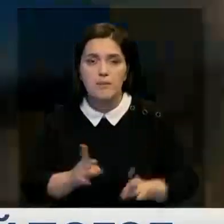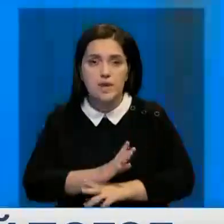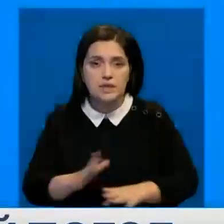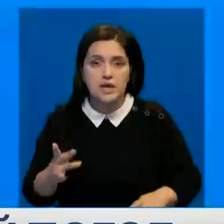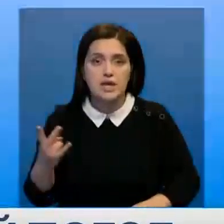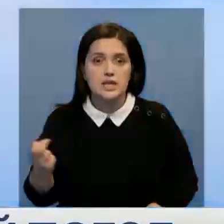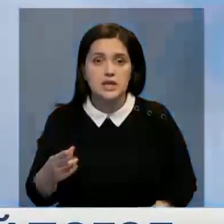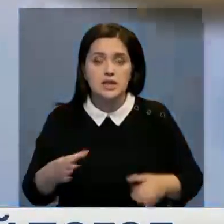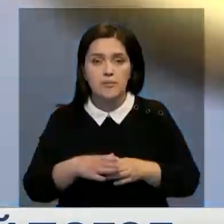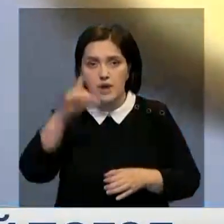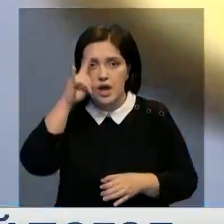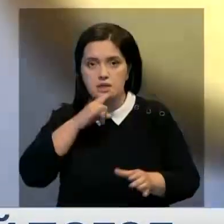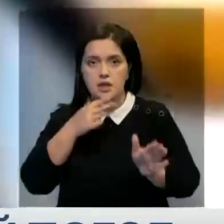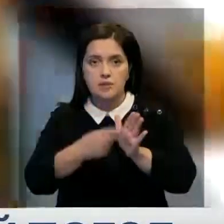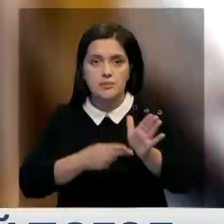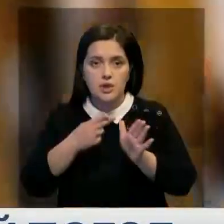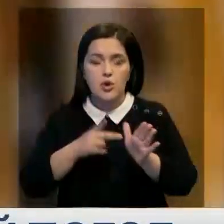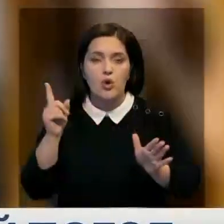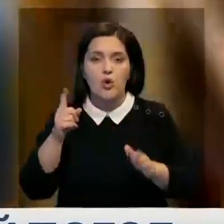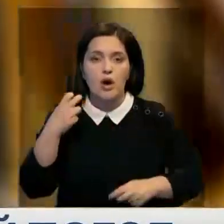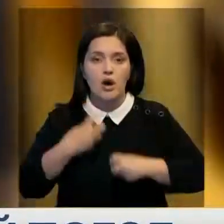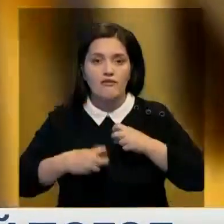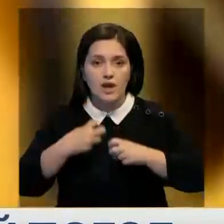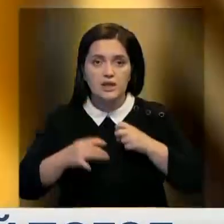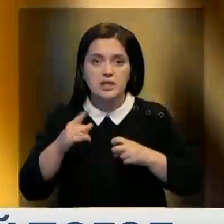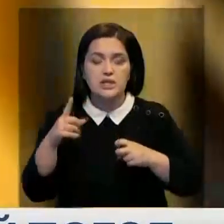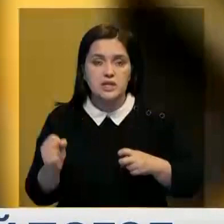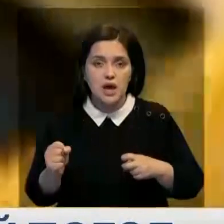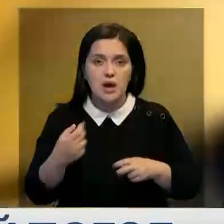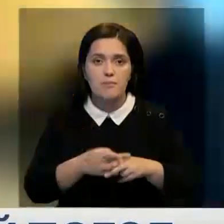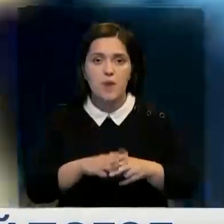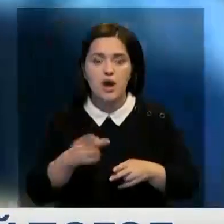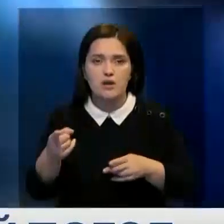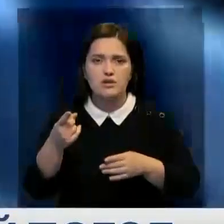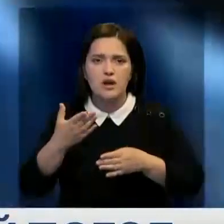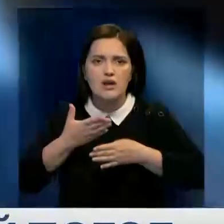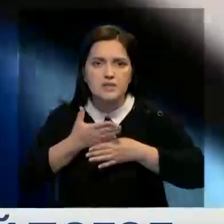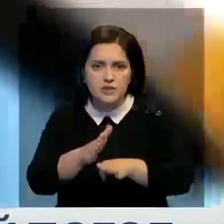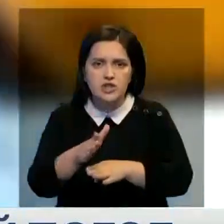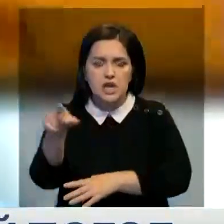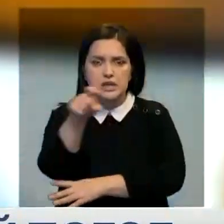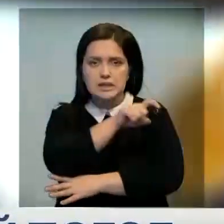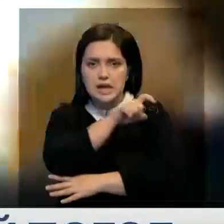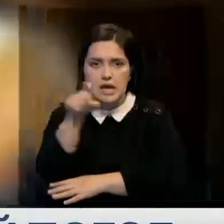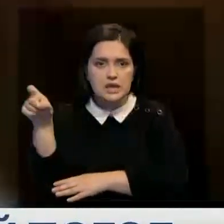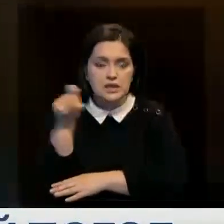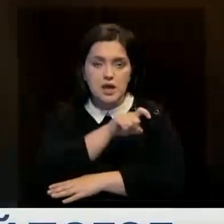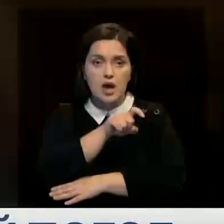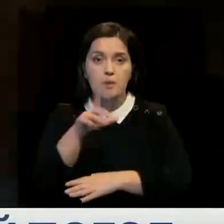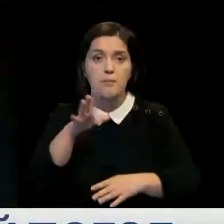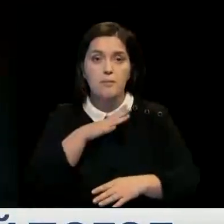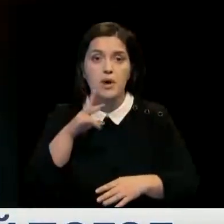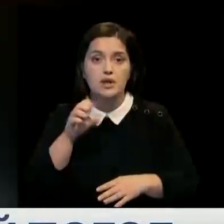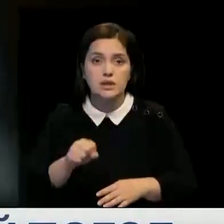Нацкомпании «Казахстан-Темиржалы» заявили, что авария произошла из-за смещения подвижной части стрелы крана, которая